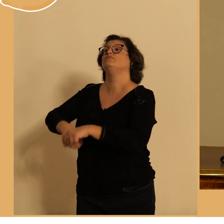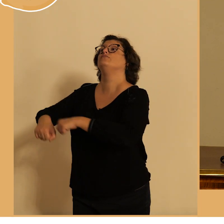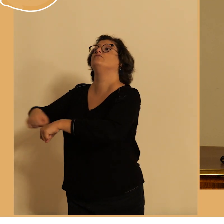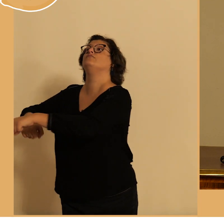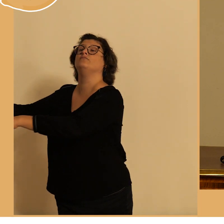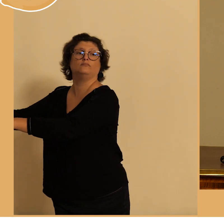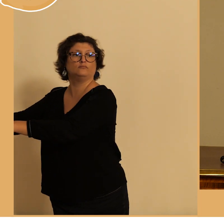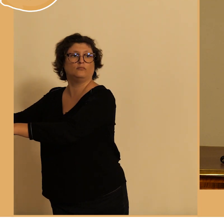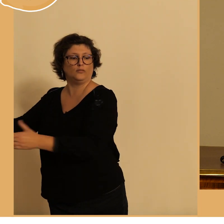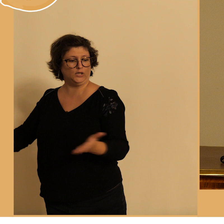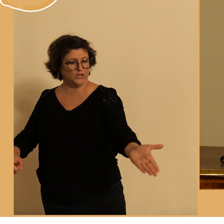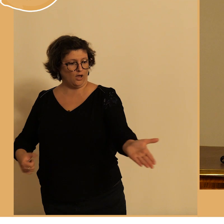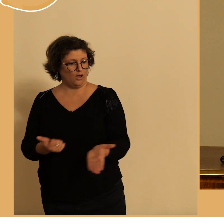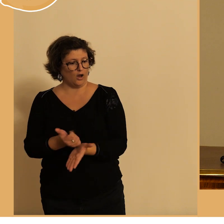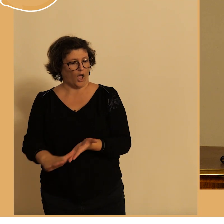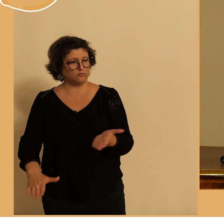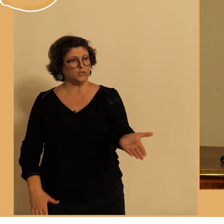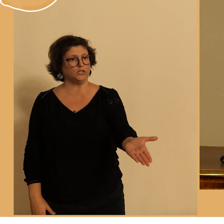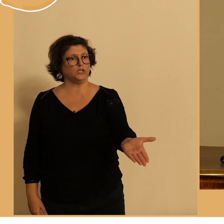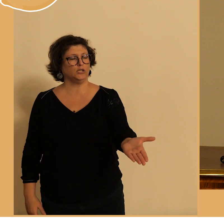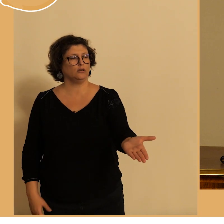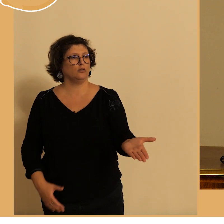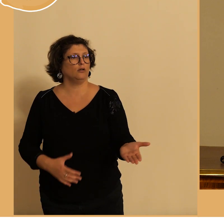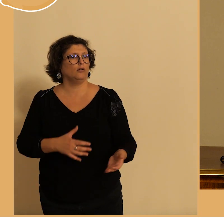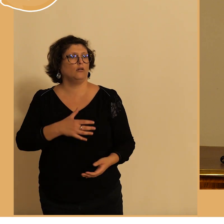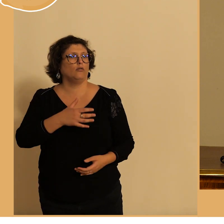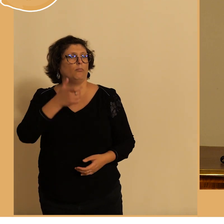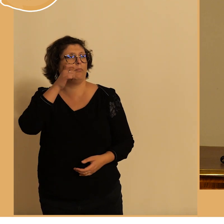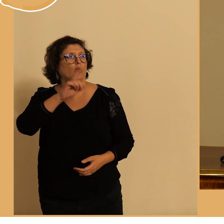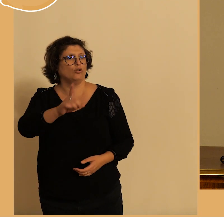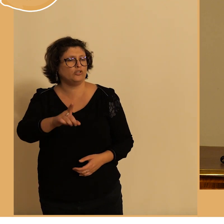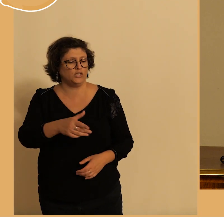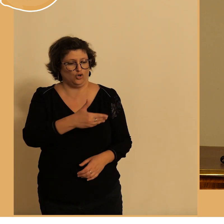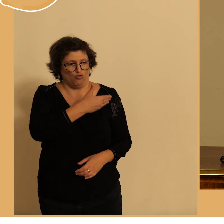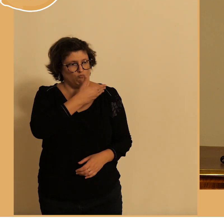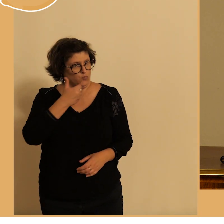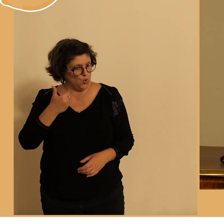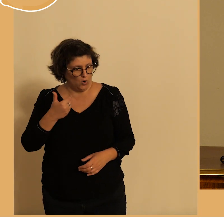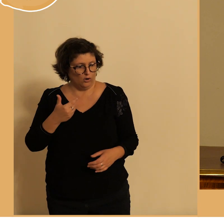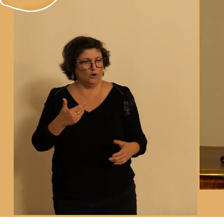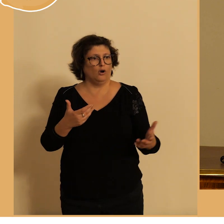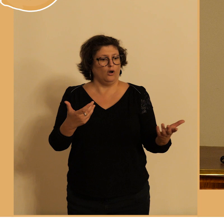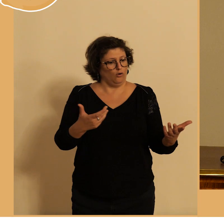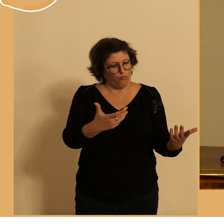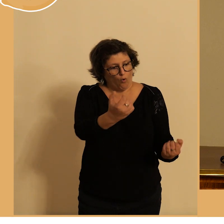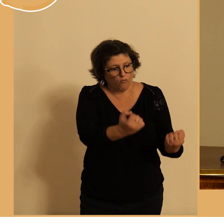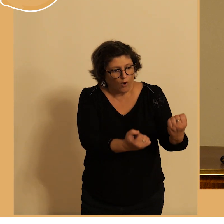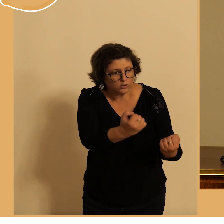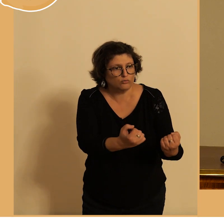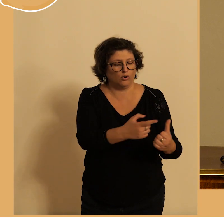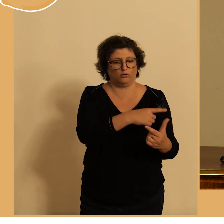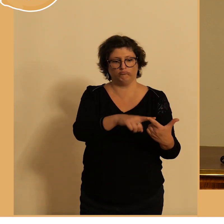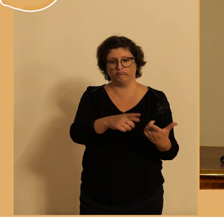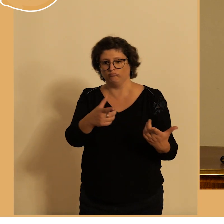payer de parking ça je trouve ça c'est bien mais vous voyez il y tout un aménagement piéton vélo électrique vélo voiture